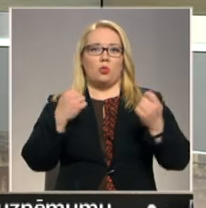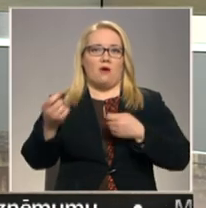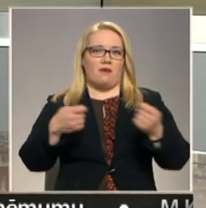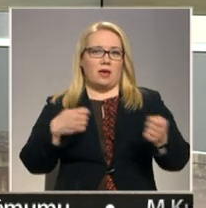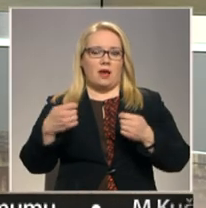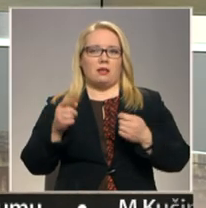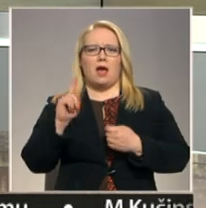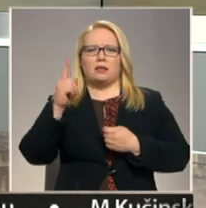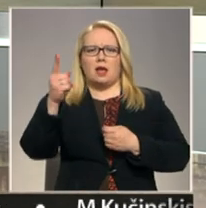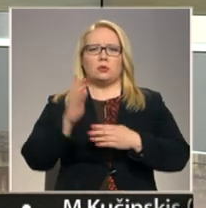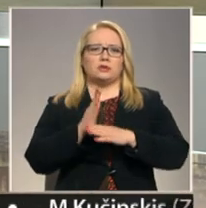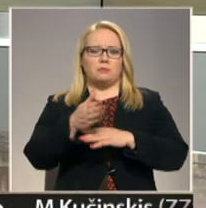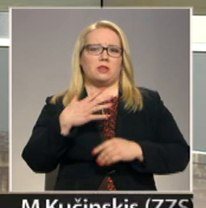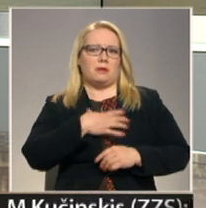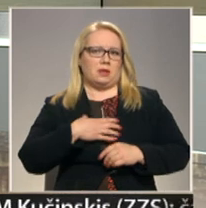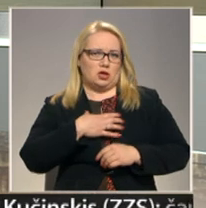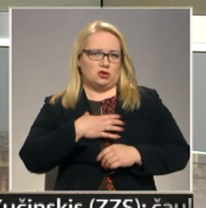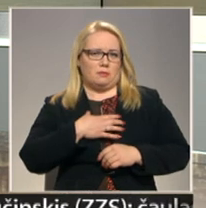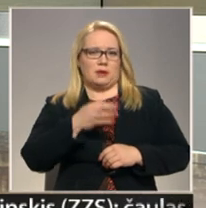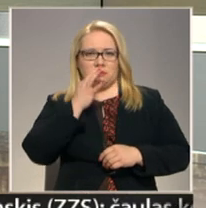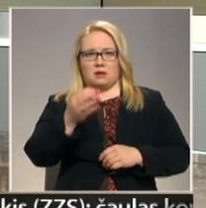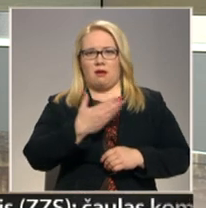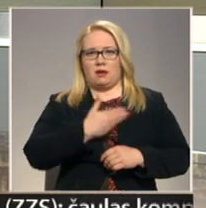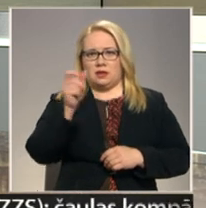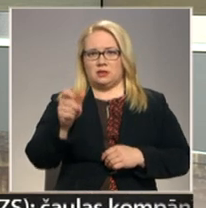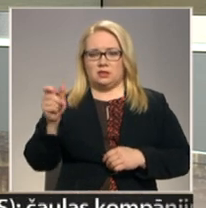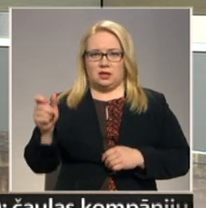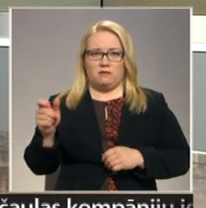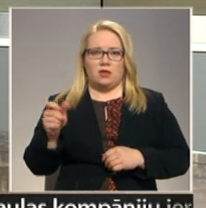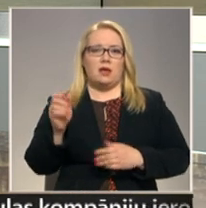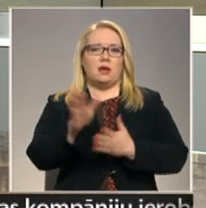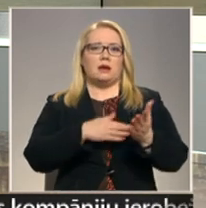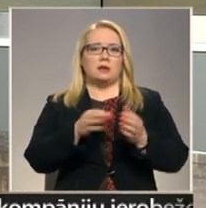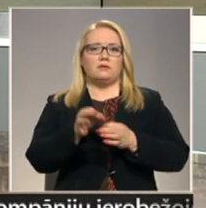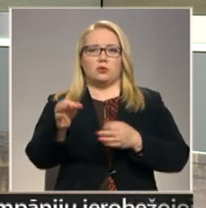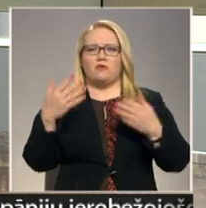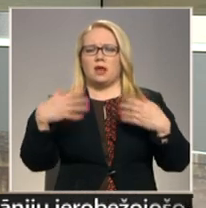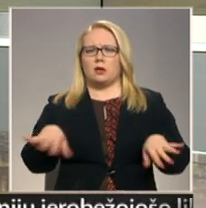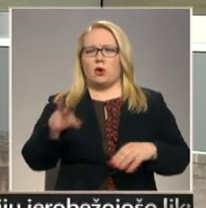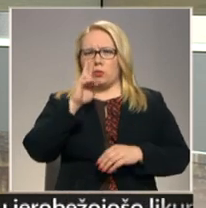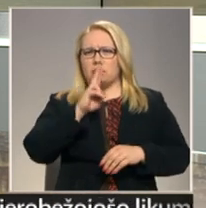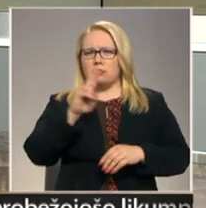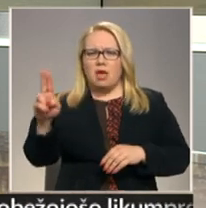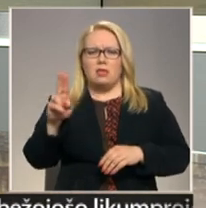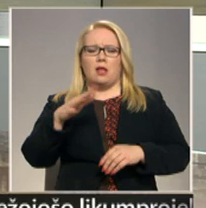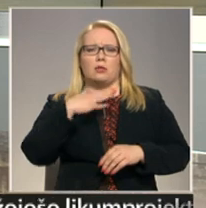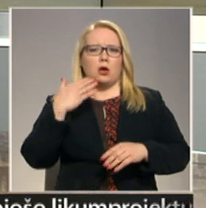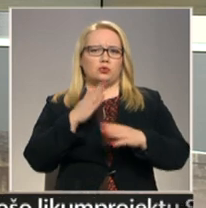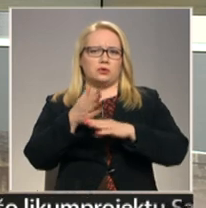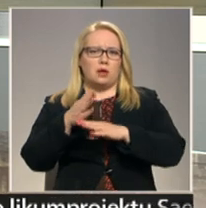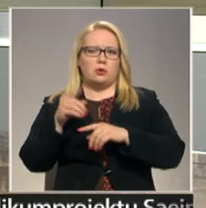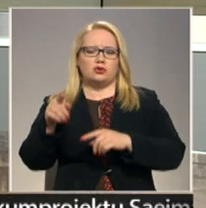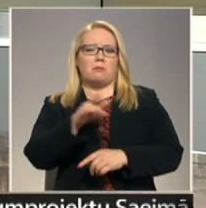Autoveikali atālākos ciemos ir nepieciešamība. Tā uzsvera iedzīvotāji. Krāslaus novadāja jau gandrīz nedēļu,